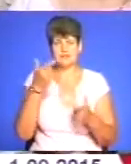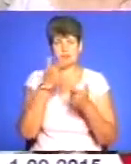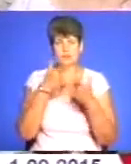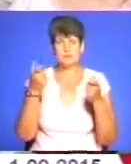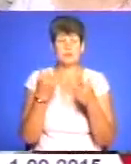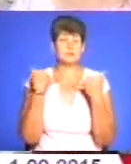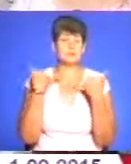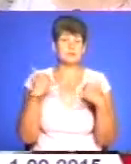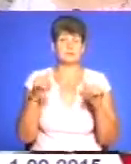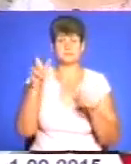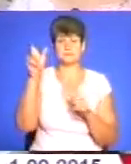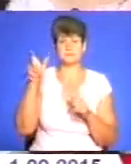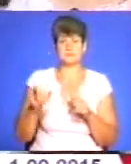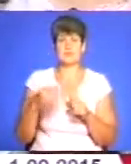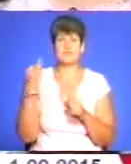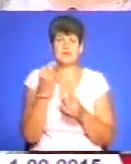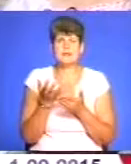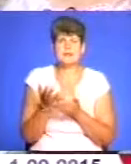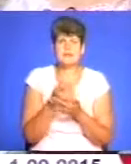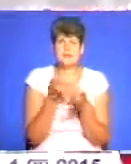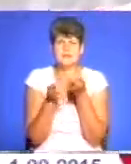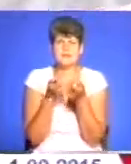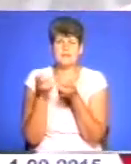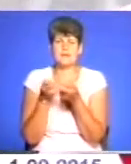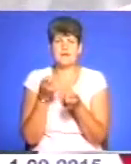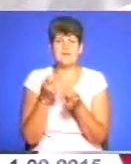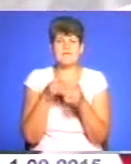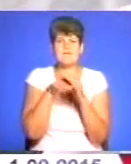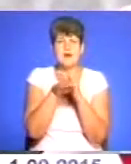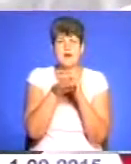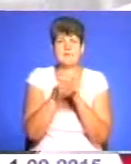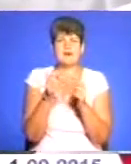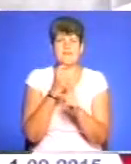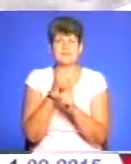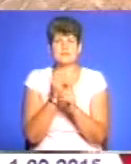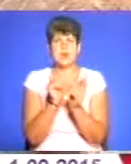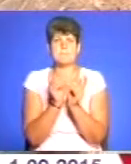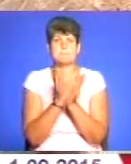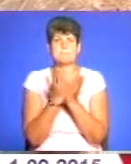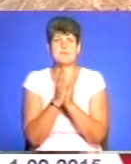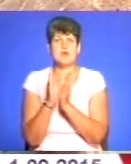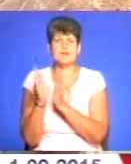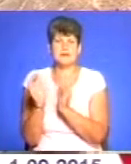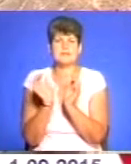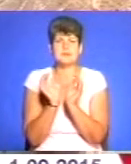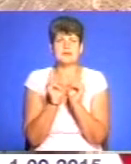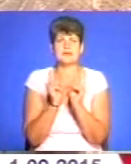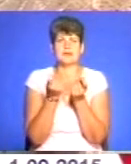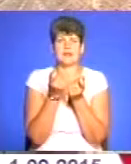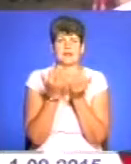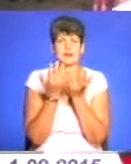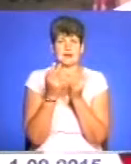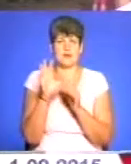цю незвичайну постать історики збирали по Крупинці, в архівах австрійської бібліотеки. Збереглося лише кілька фото.